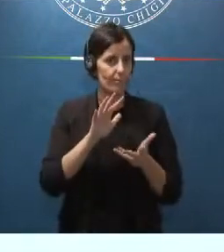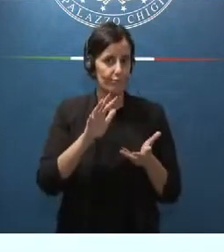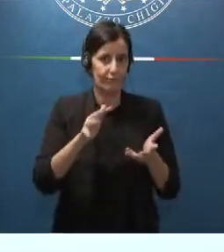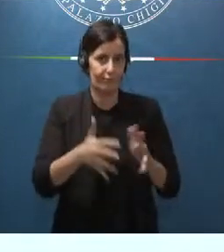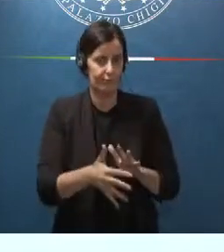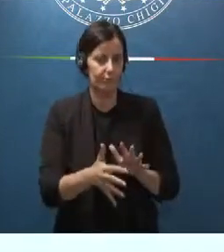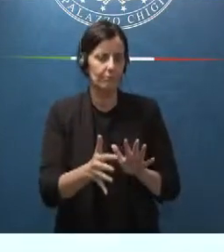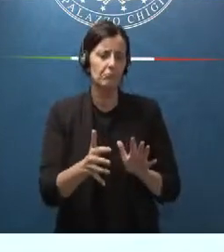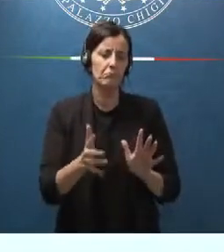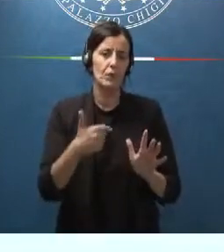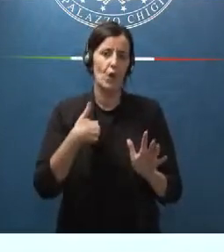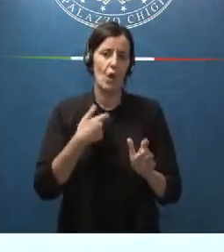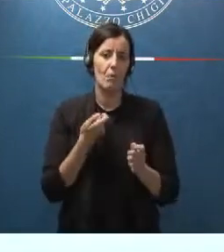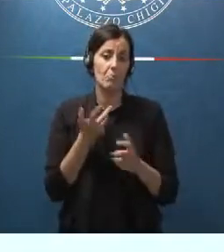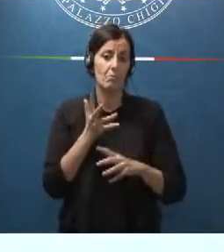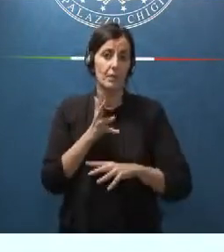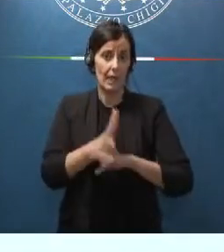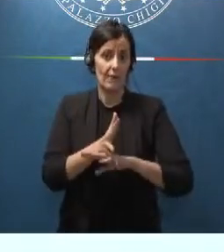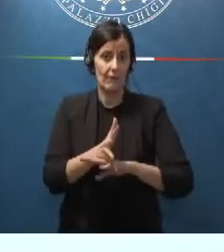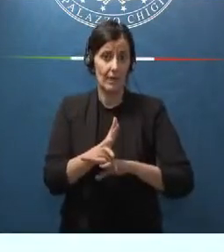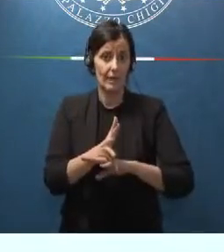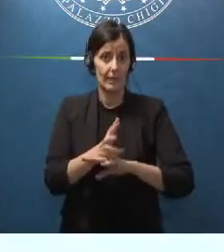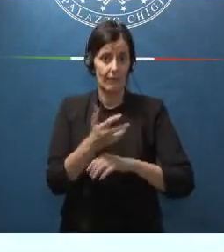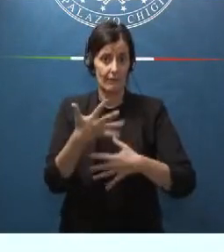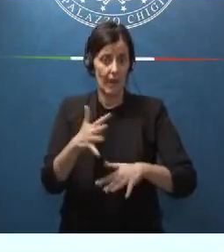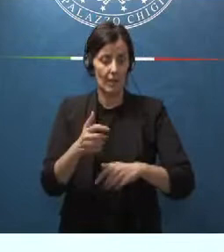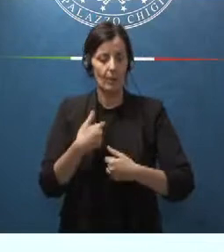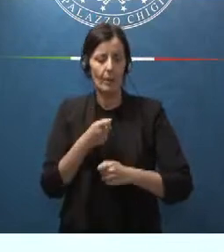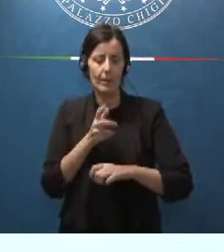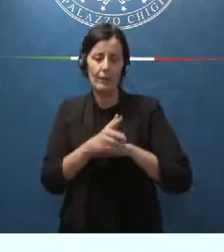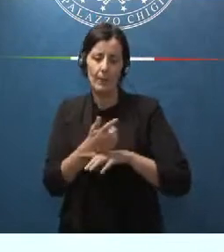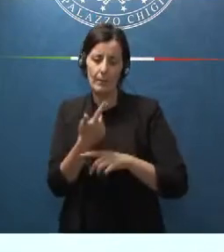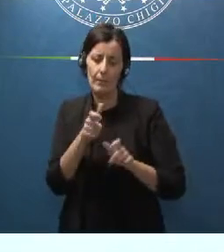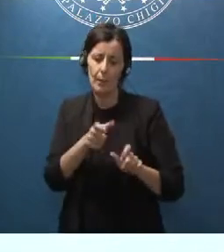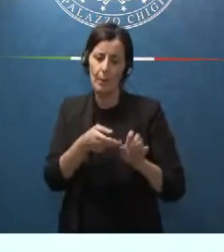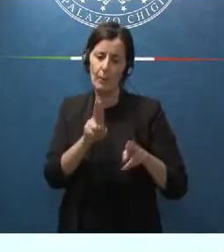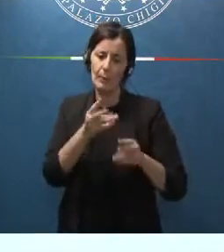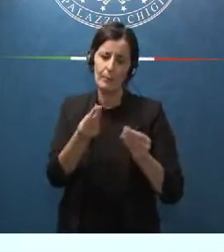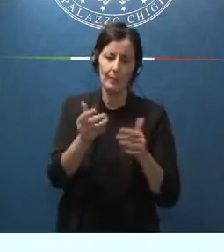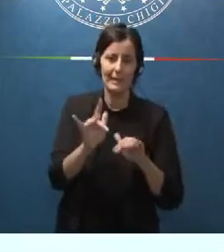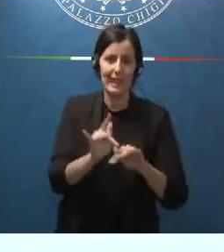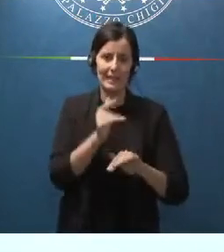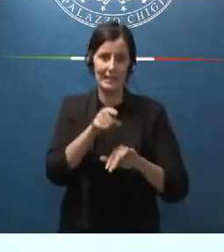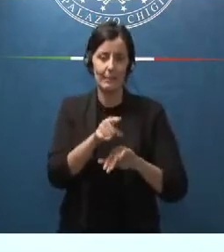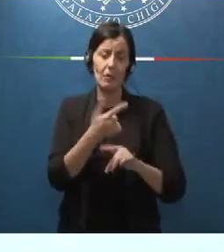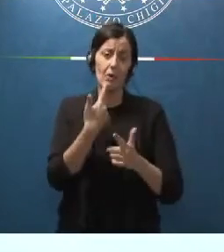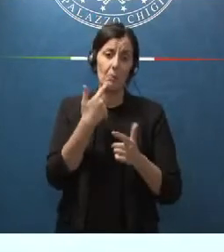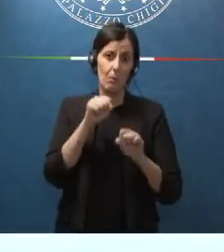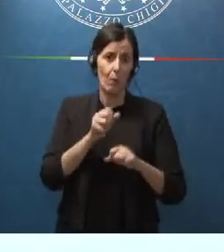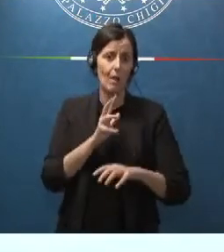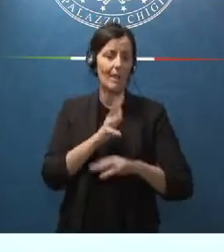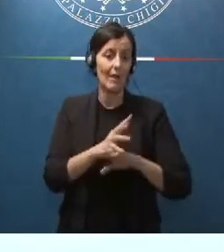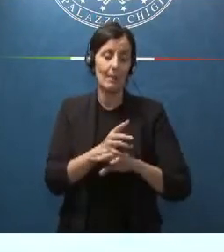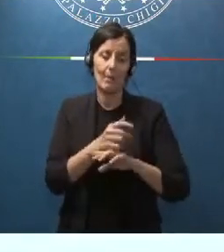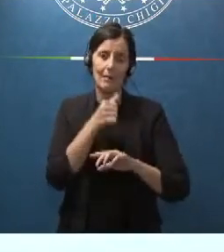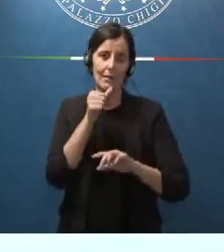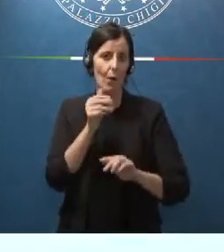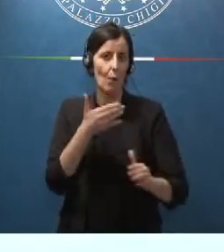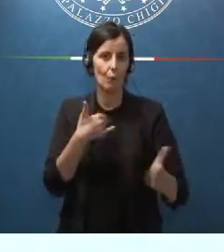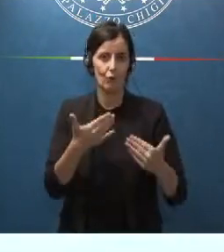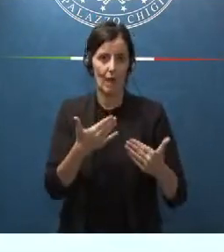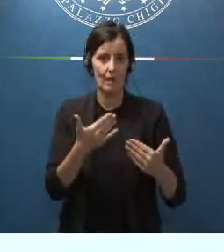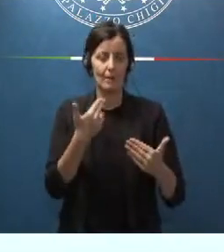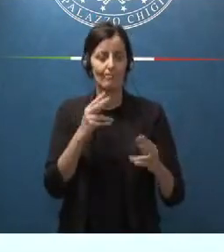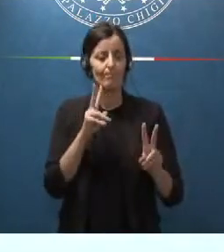Siamo intervenuti nel settore più sensibile e dove era possibile intervenire appunto in via di urgenza per